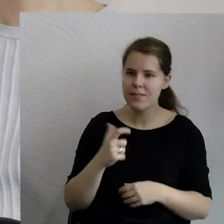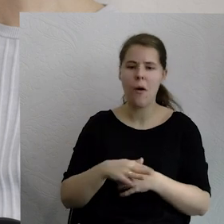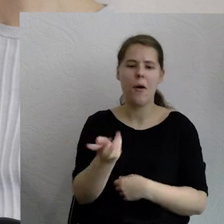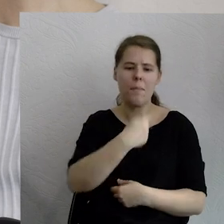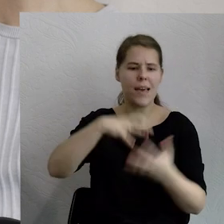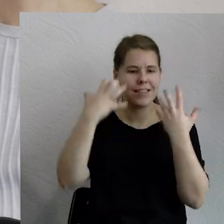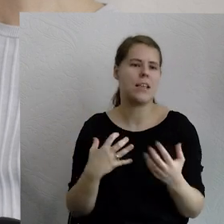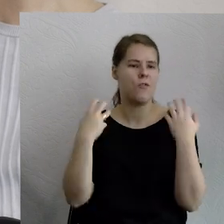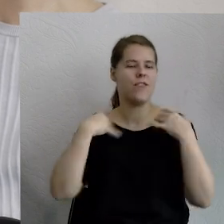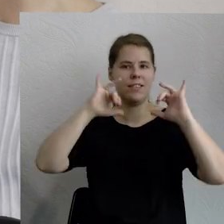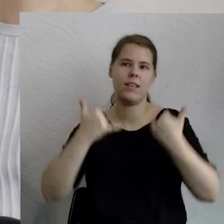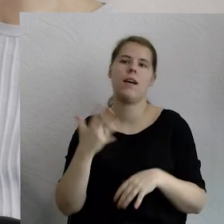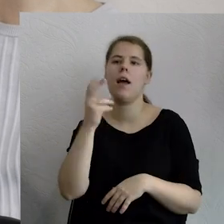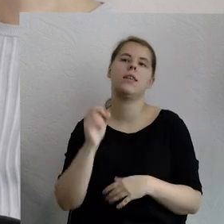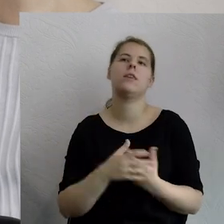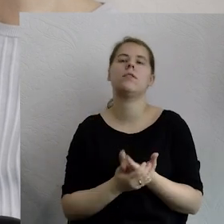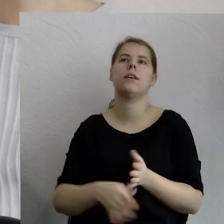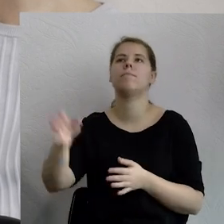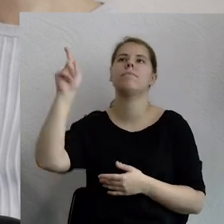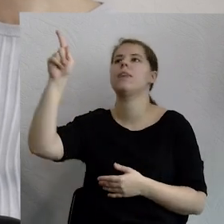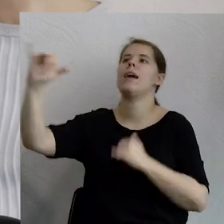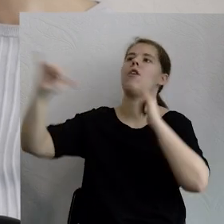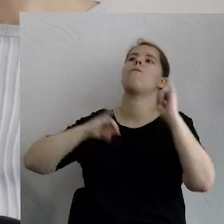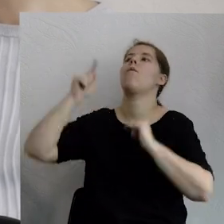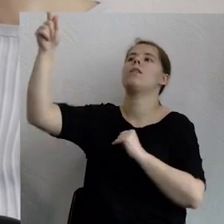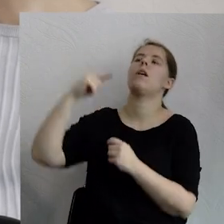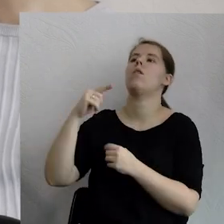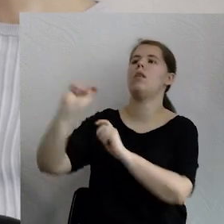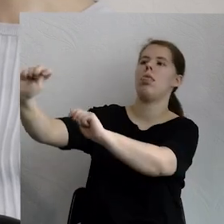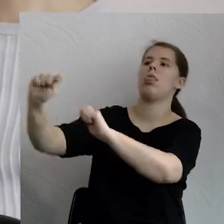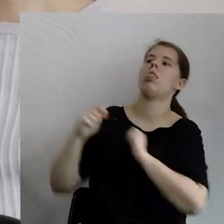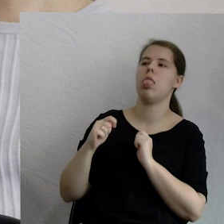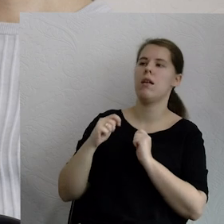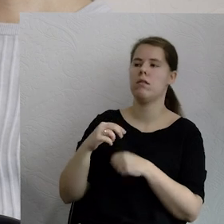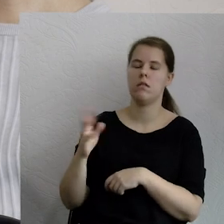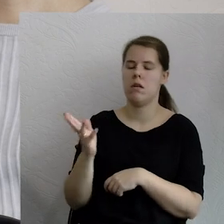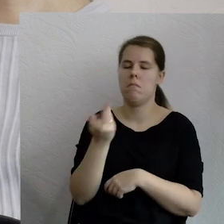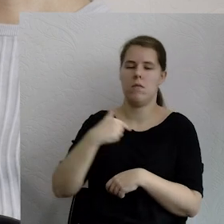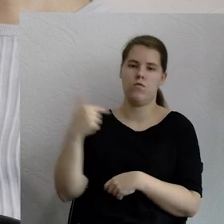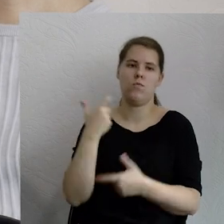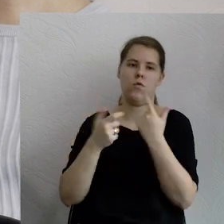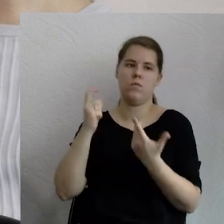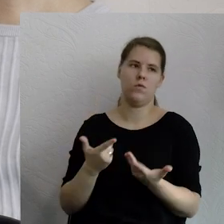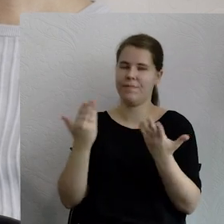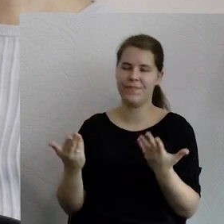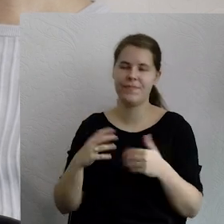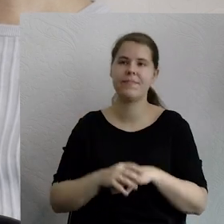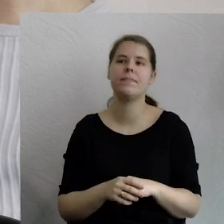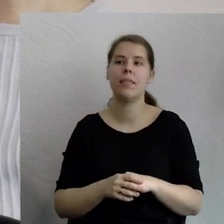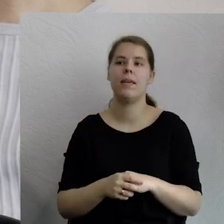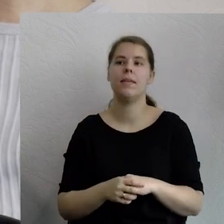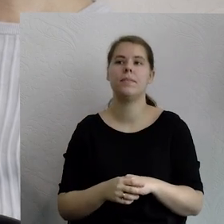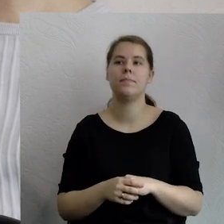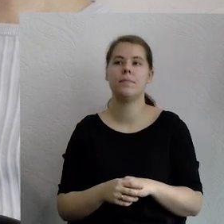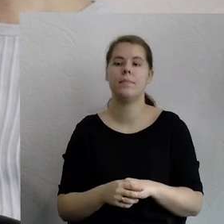wielki brat narzuci. Czy generalny sekretarz partii komunistycznej, czy czegokolwiek innego. I teraz,